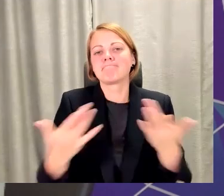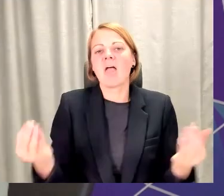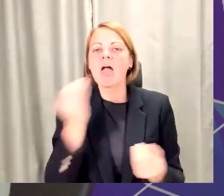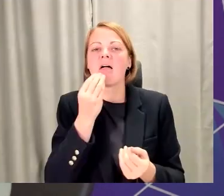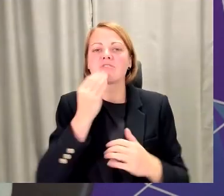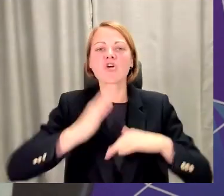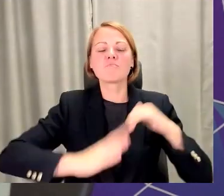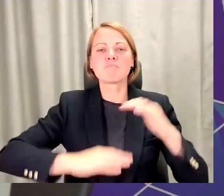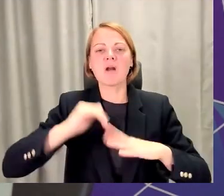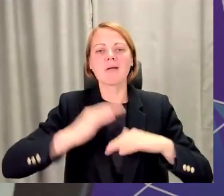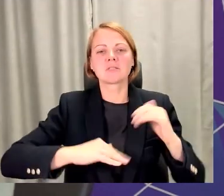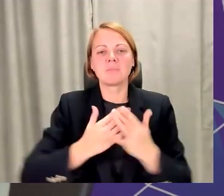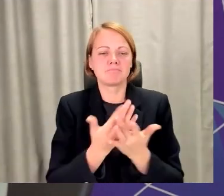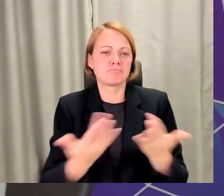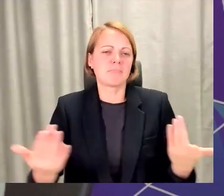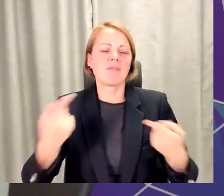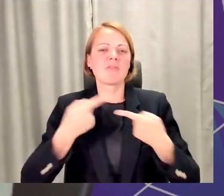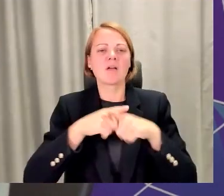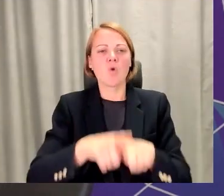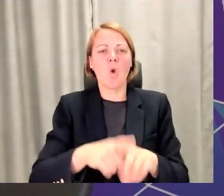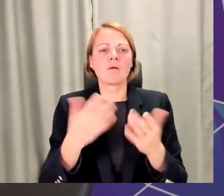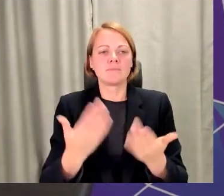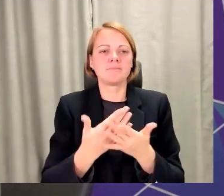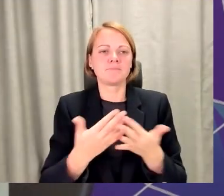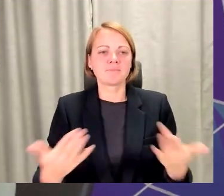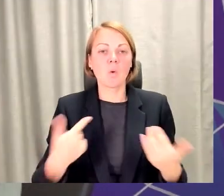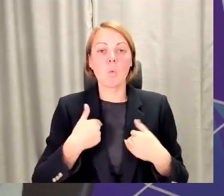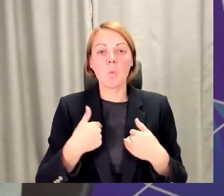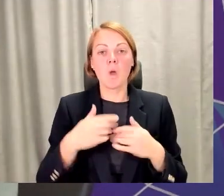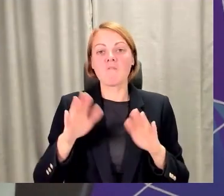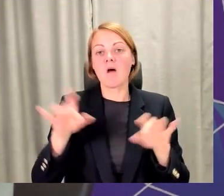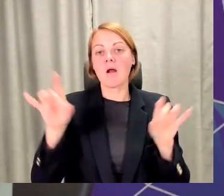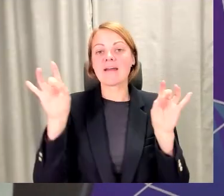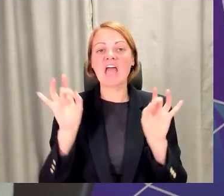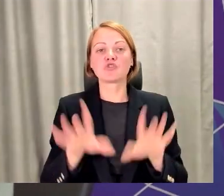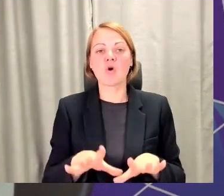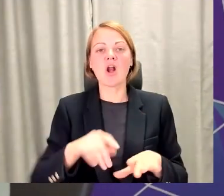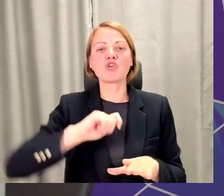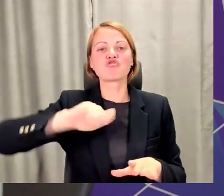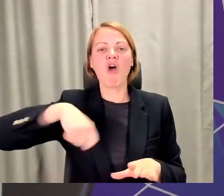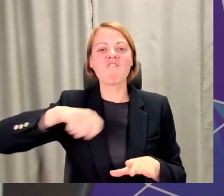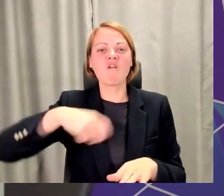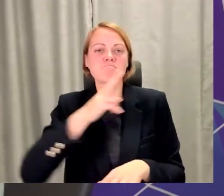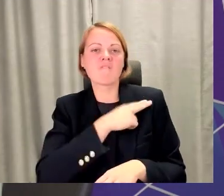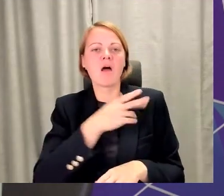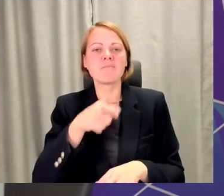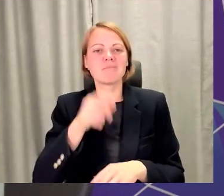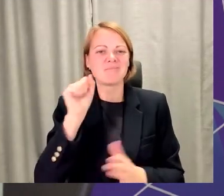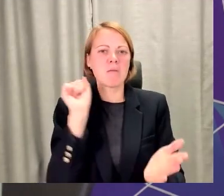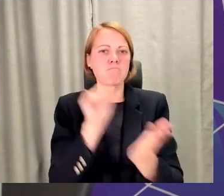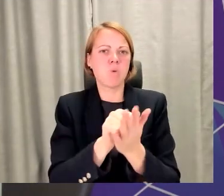kaut kādas tur tehnoloģijas, tagad man iespēja restoranā par šefpavāru, bet man nav tā apliecinājuma, nav tā diploma, un es nevaru